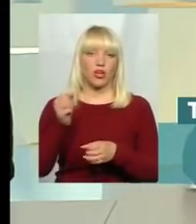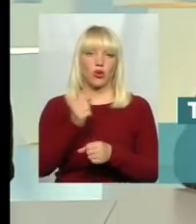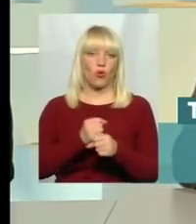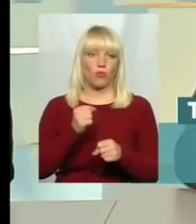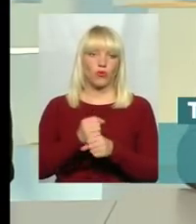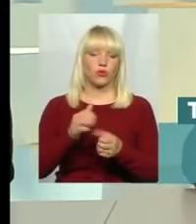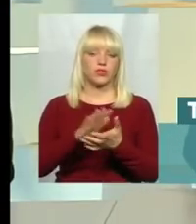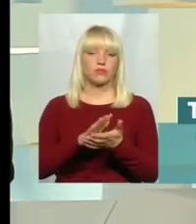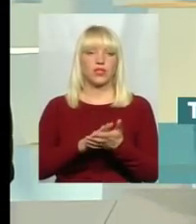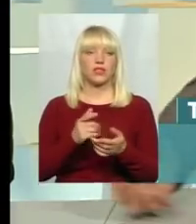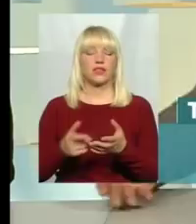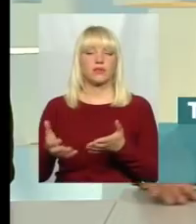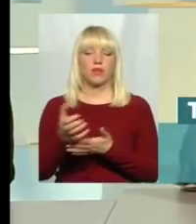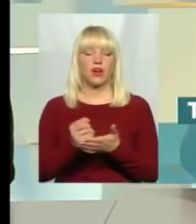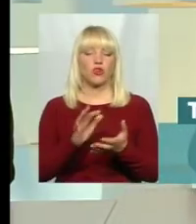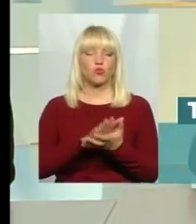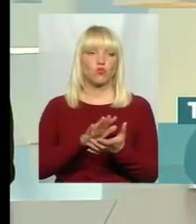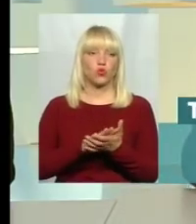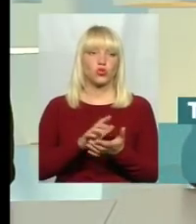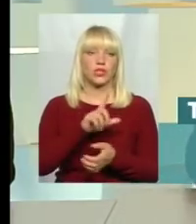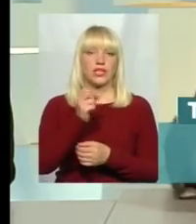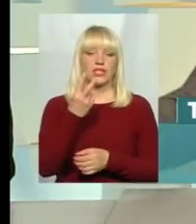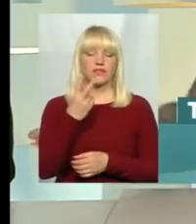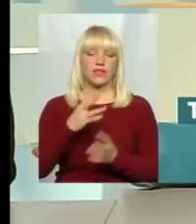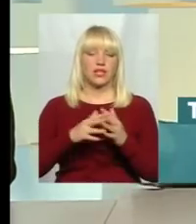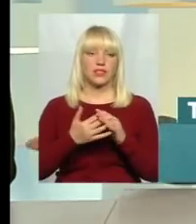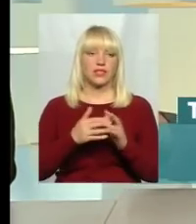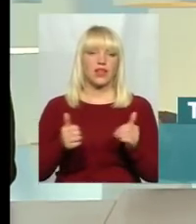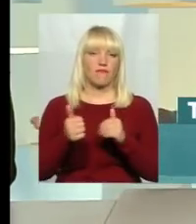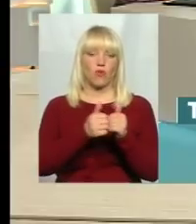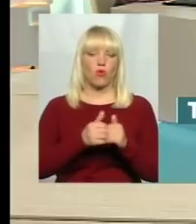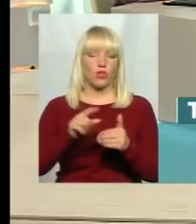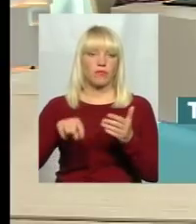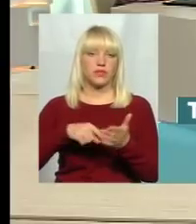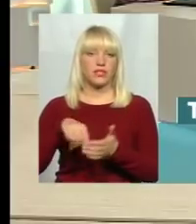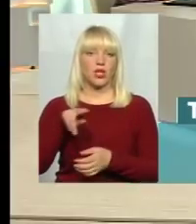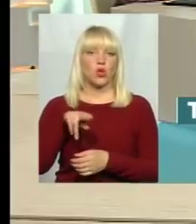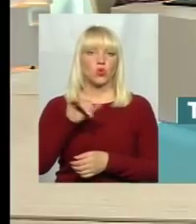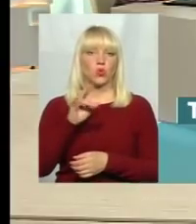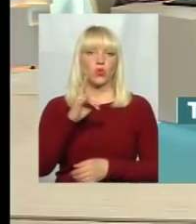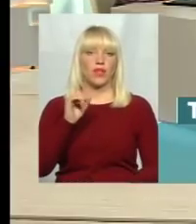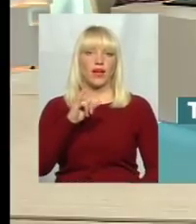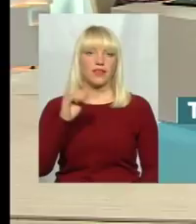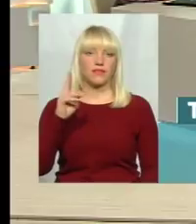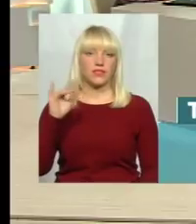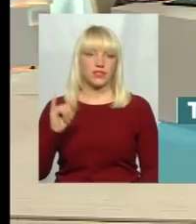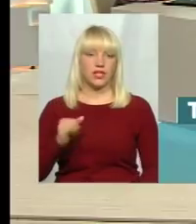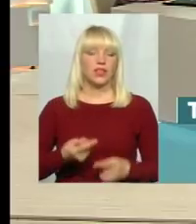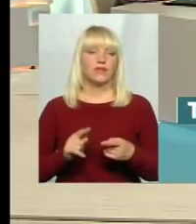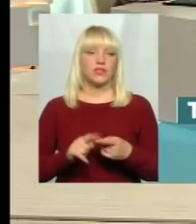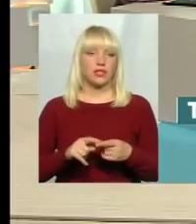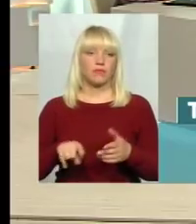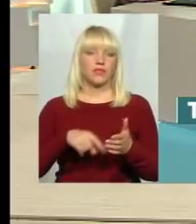збирають мусор, здається, вже з 12 сіл навколо міста Дунаївці. Оце то, що ми говоримо. Це то, що за великим рахунком міста